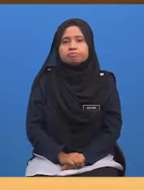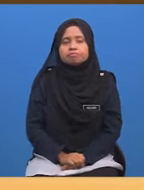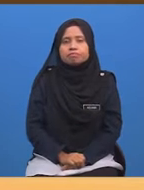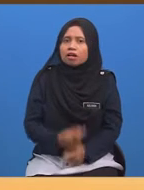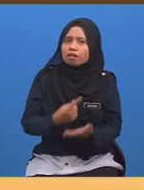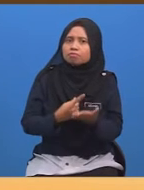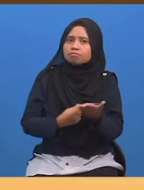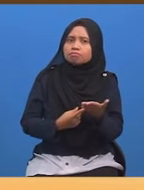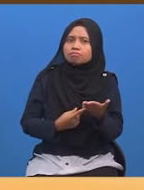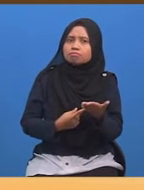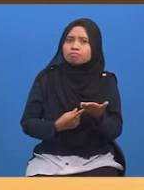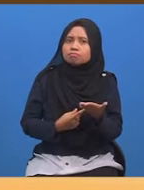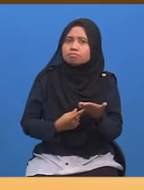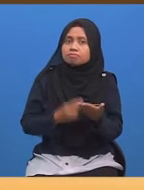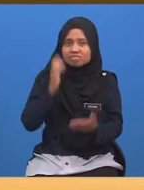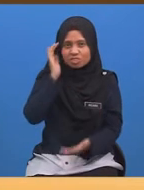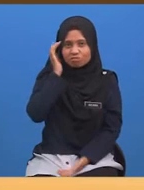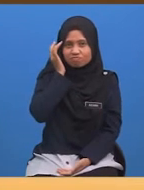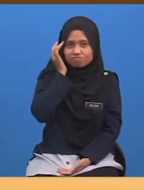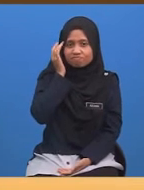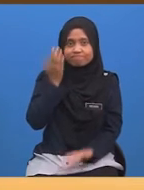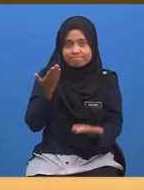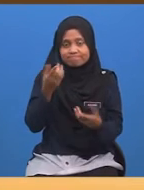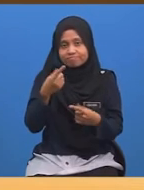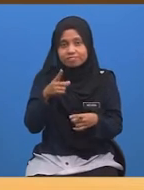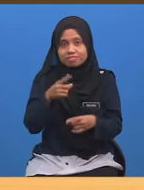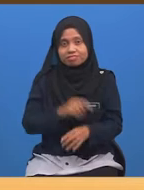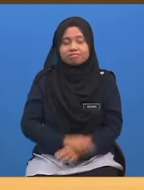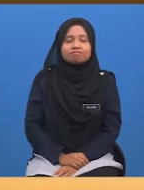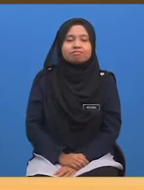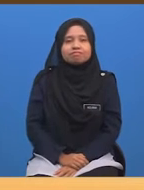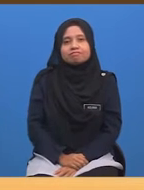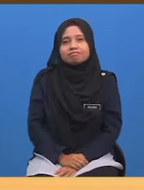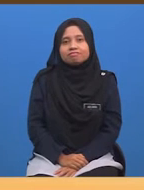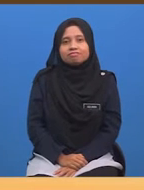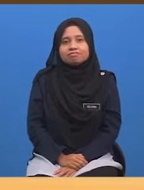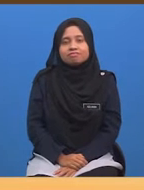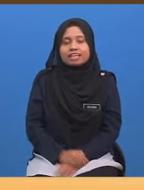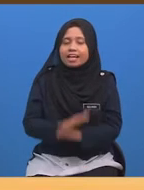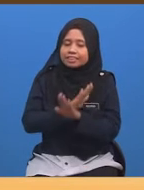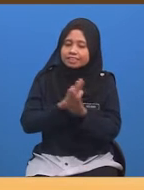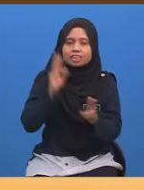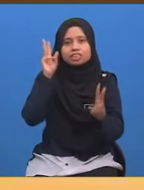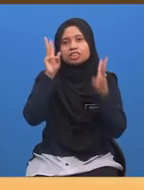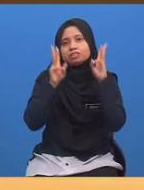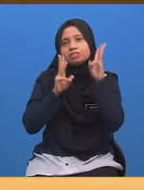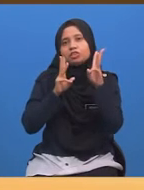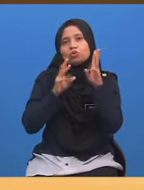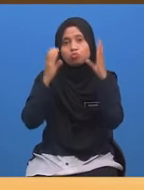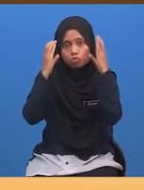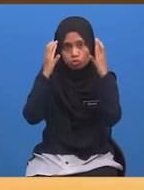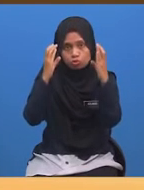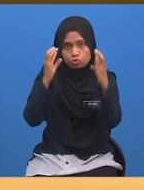Apa? Kamu tak pasti jawapan betul atau salah? Jangan risau